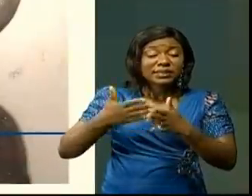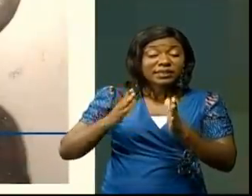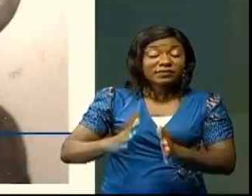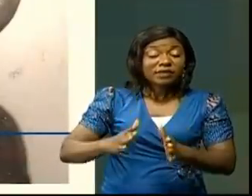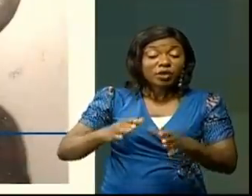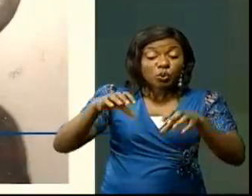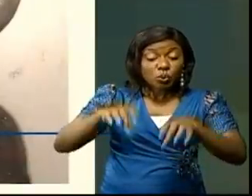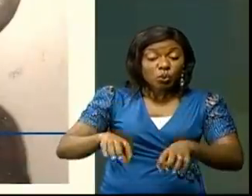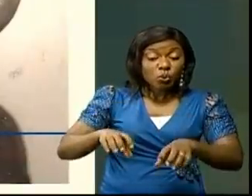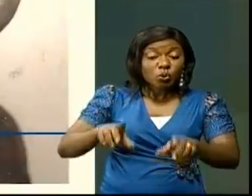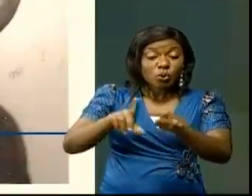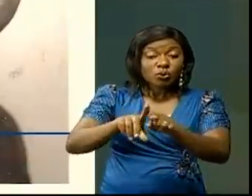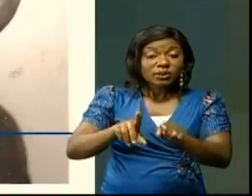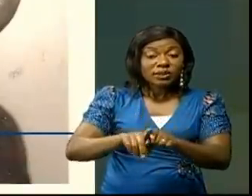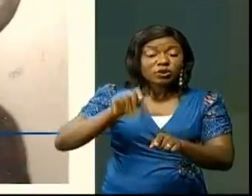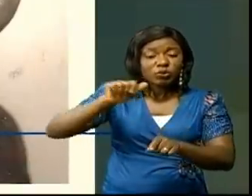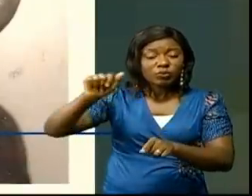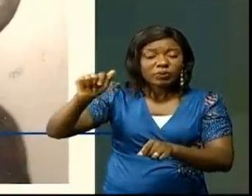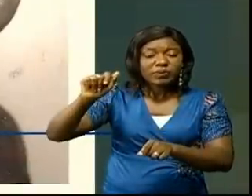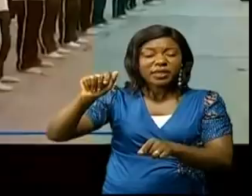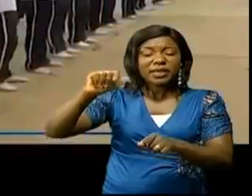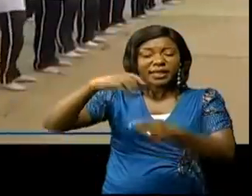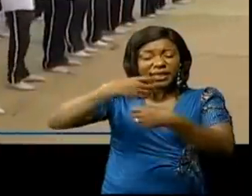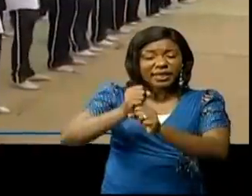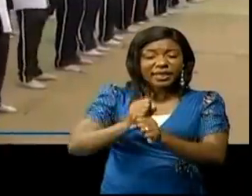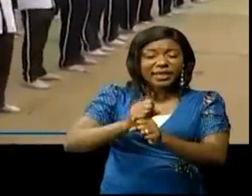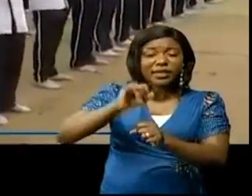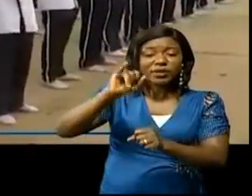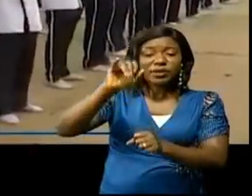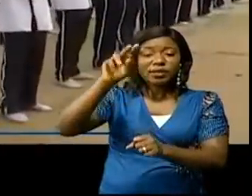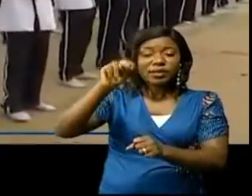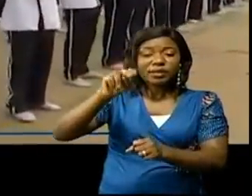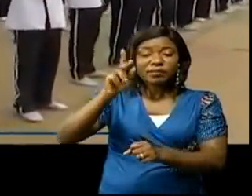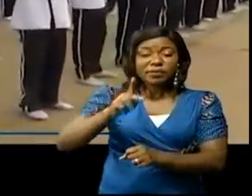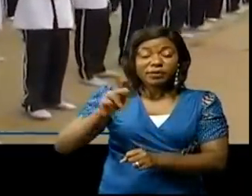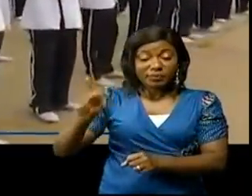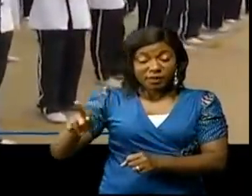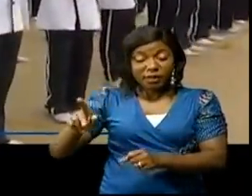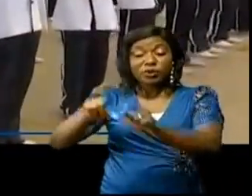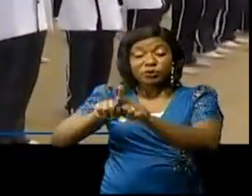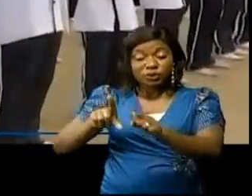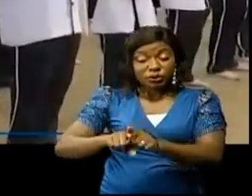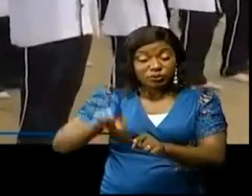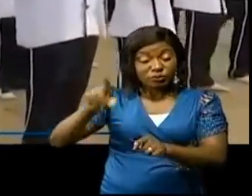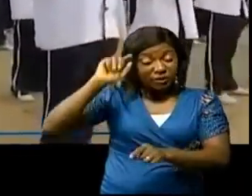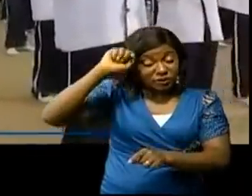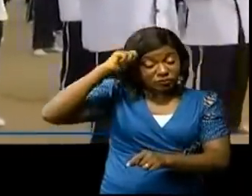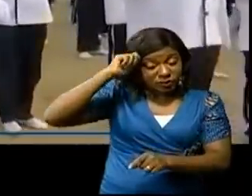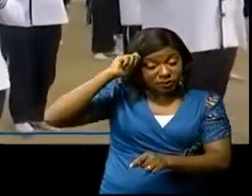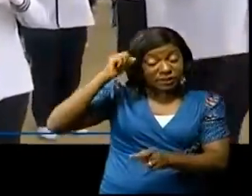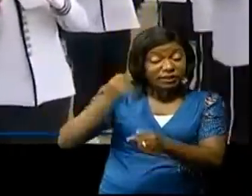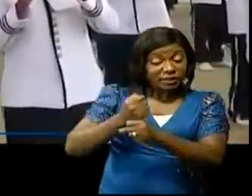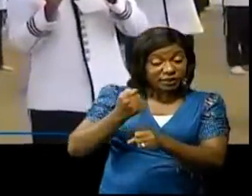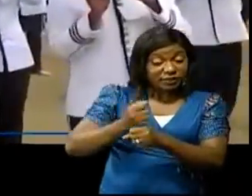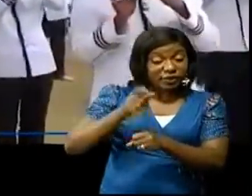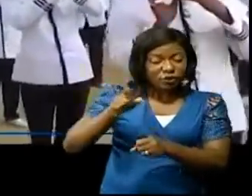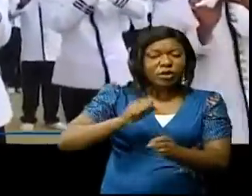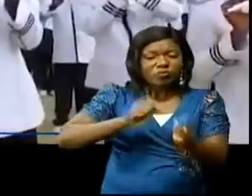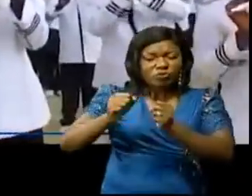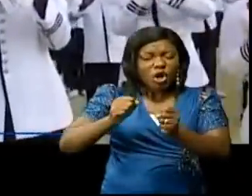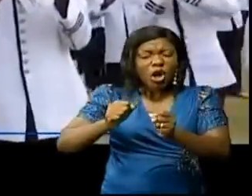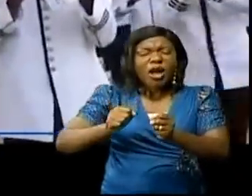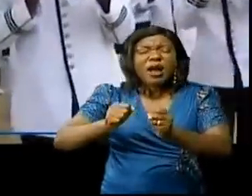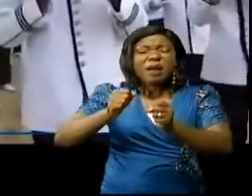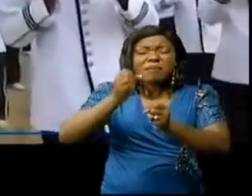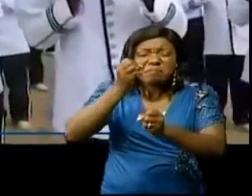Initiateur de l'INPP, le Kimbanguist se souvient de ses œuvres et de cet homme spirituel qui a milité aux côtés